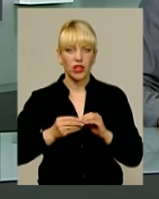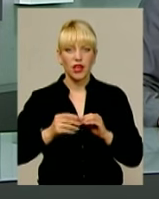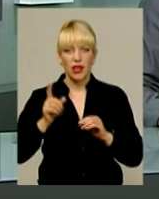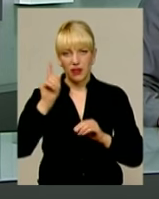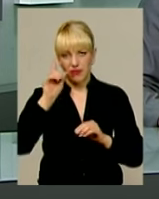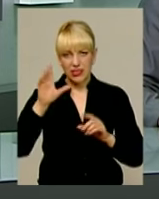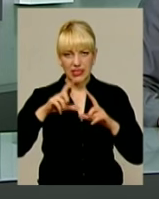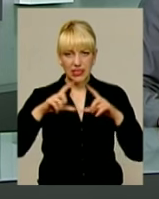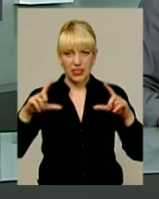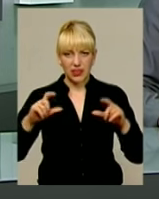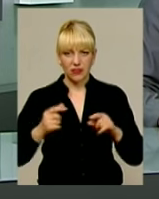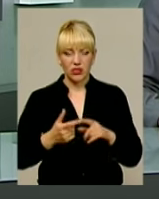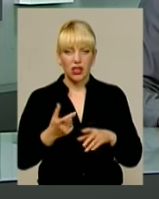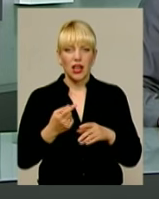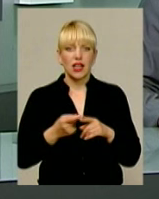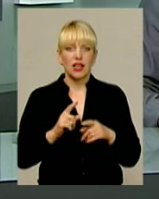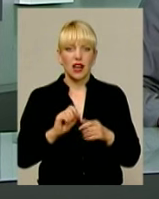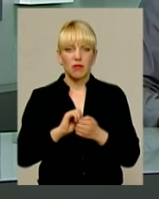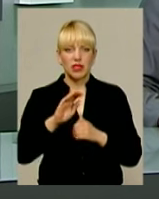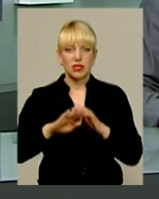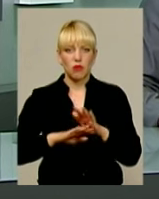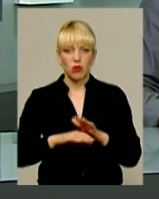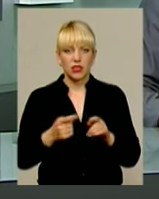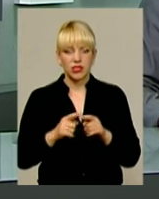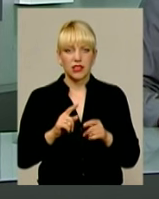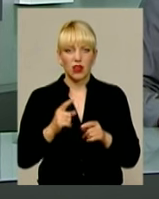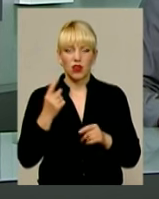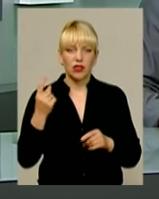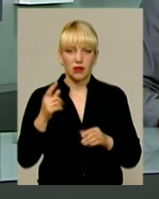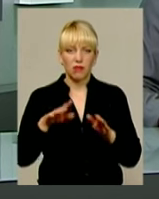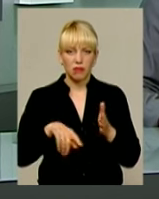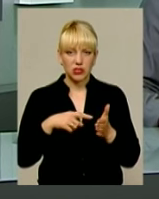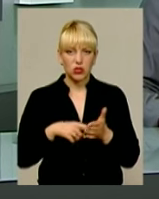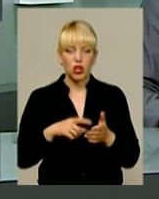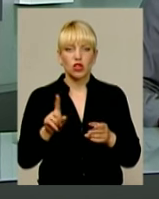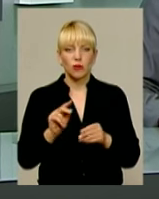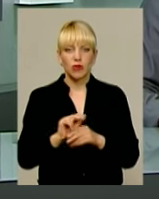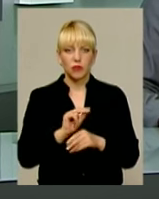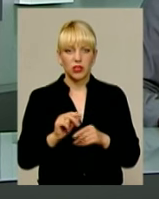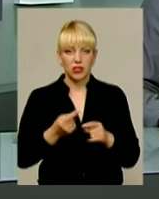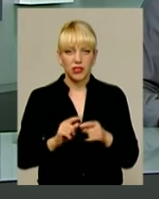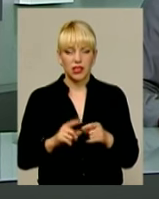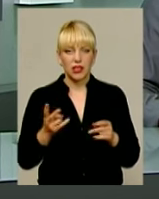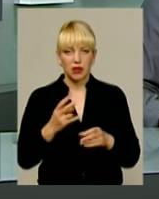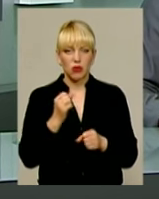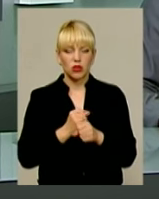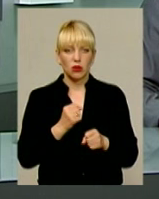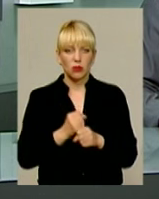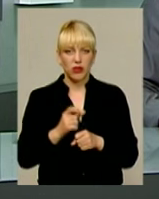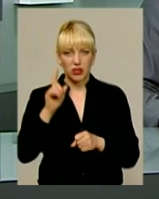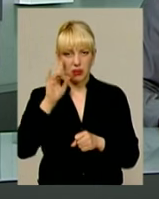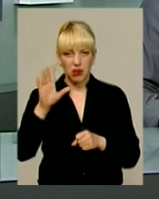Поки що найбільш відоме місто краю – це Кам'янець-Подільський. Аби виправити це, обласні чиновники взялися розробляти бренд Хмельниччини.